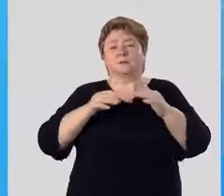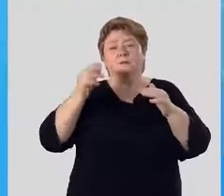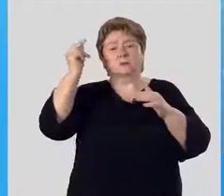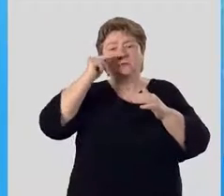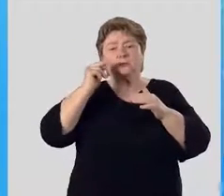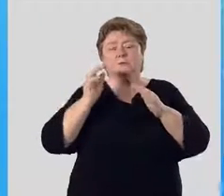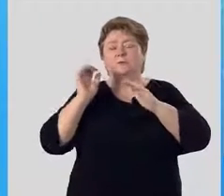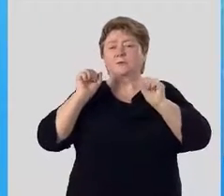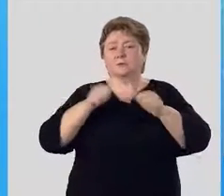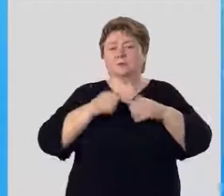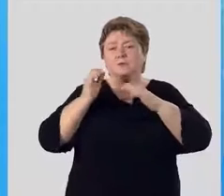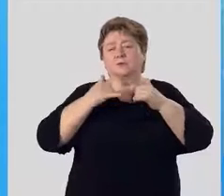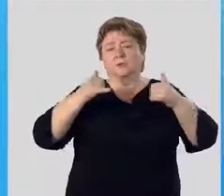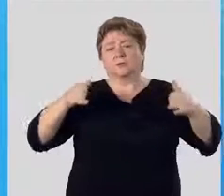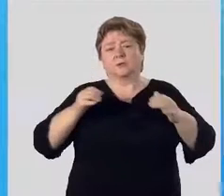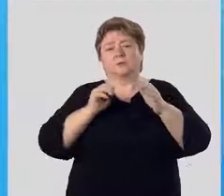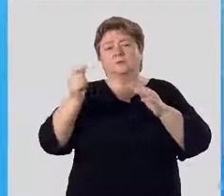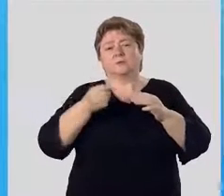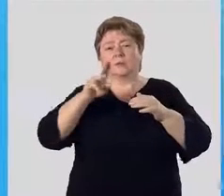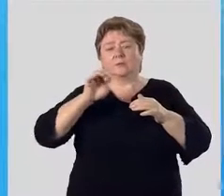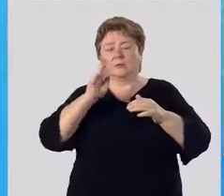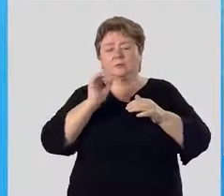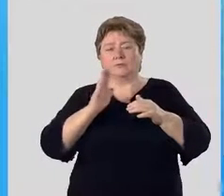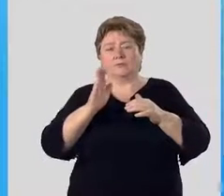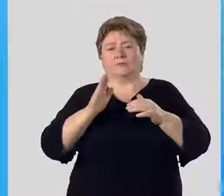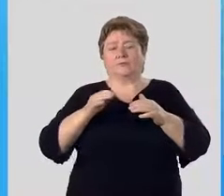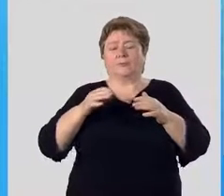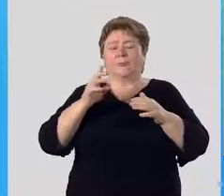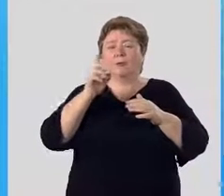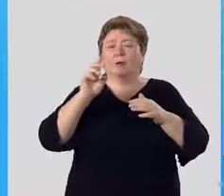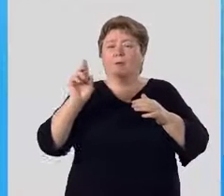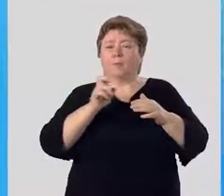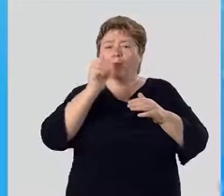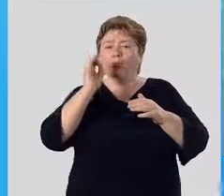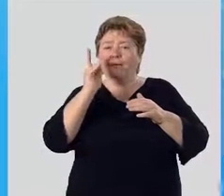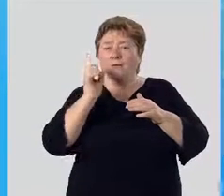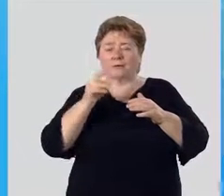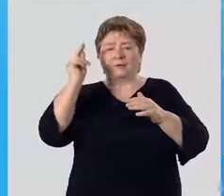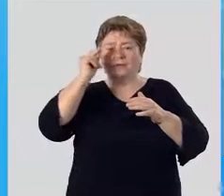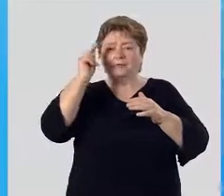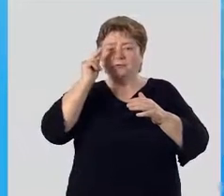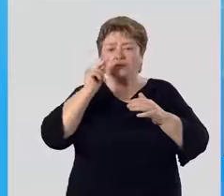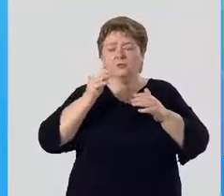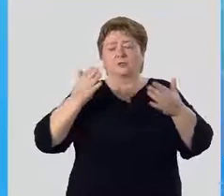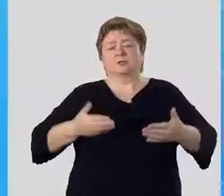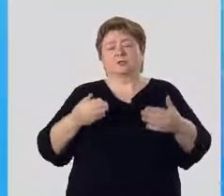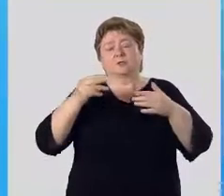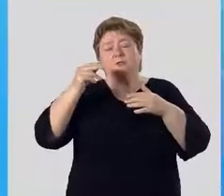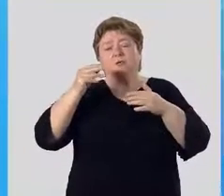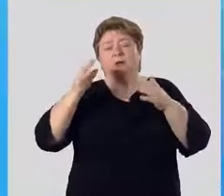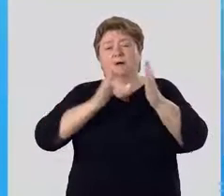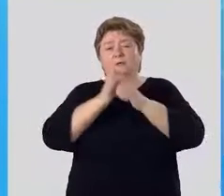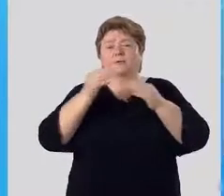способы распространения семян, плодов. Ботаника – наука, изучающая жизнь растений,